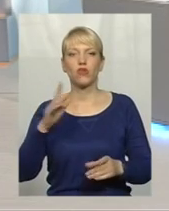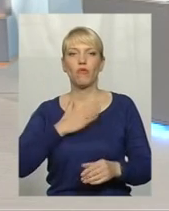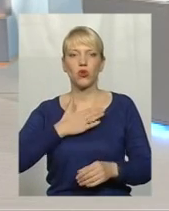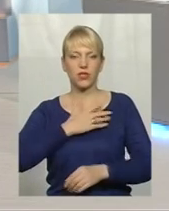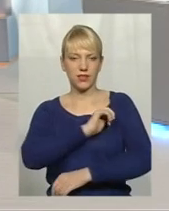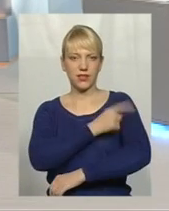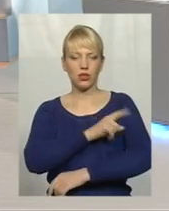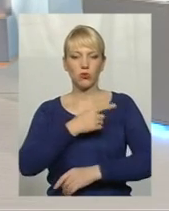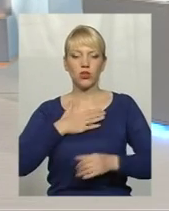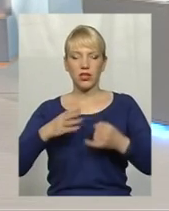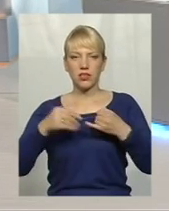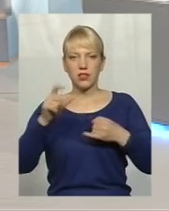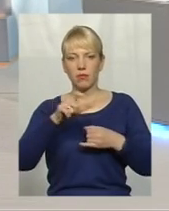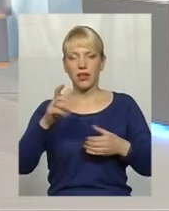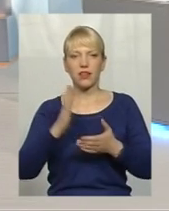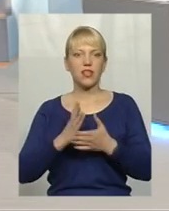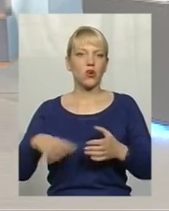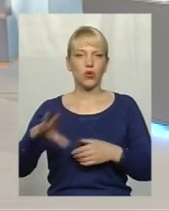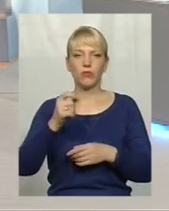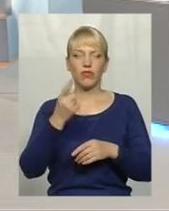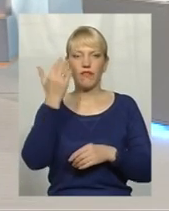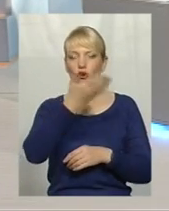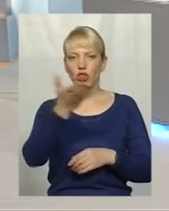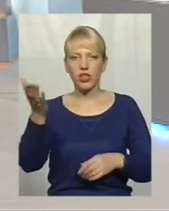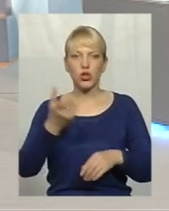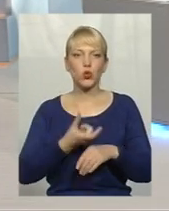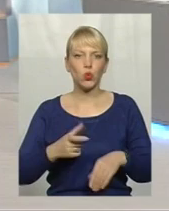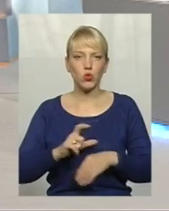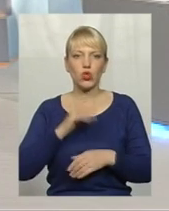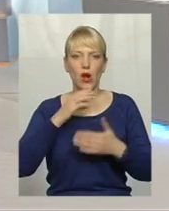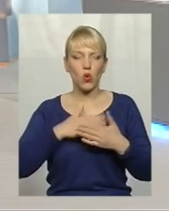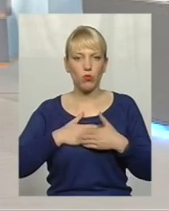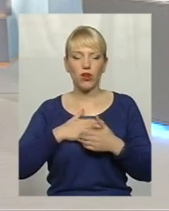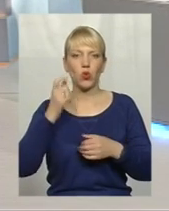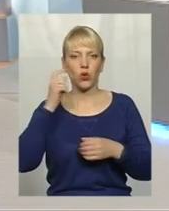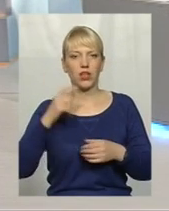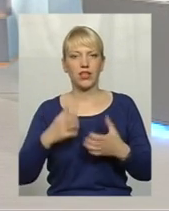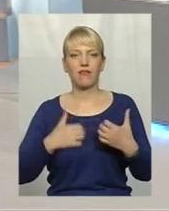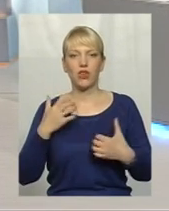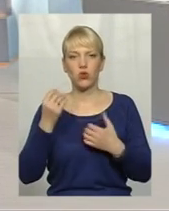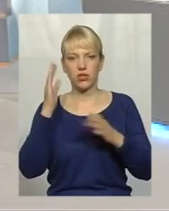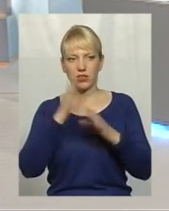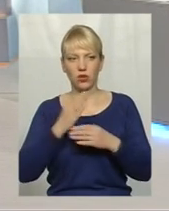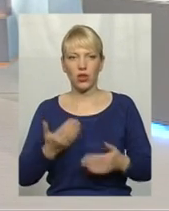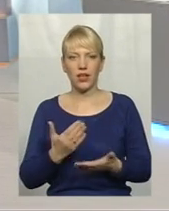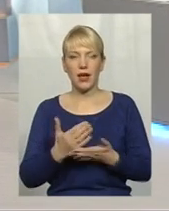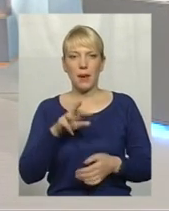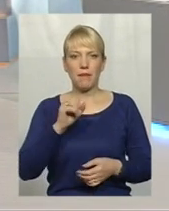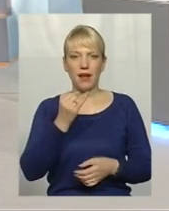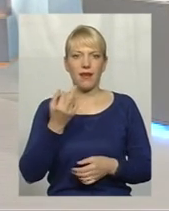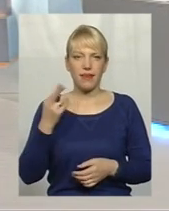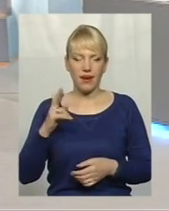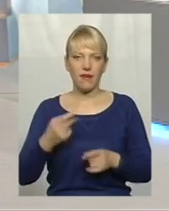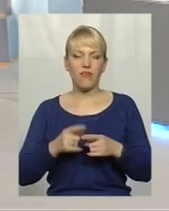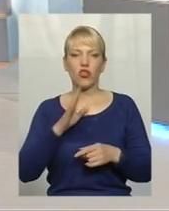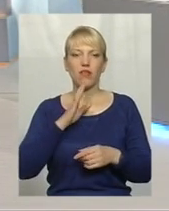земляки є кругом, і вони дуже люблять Україну, і дуже хвилюються за її долю. І ось така є Майя, вона в Канаді, вона